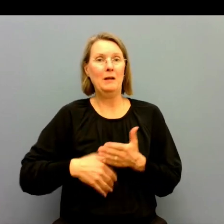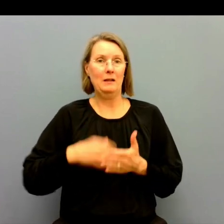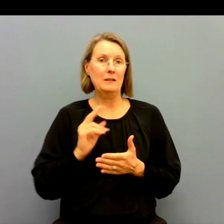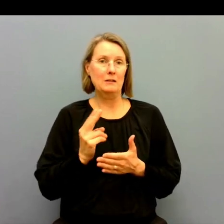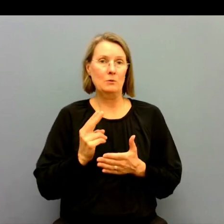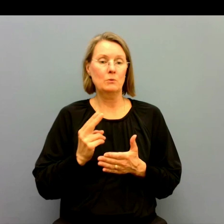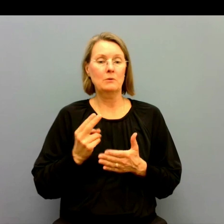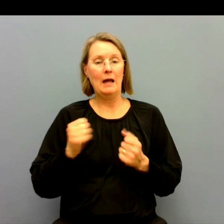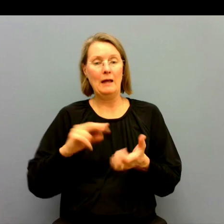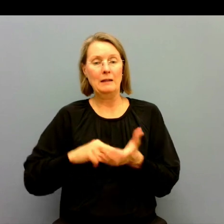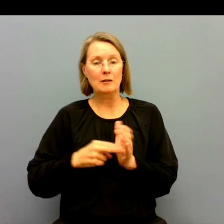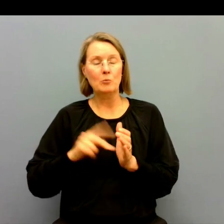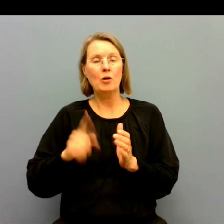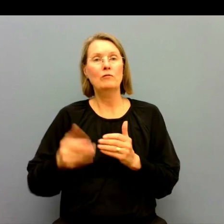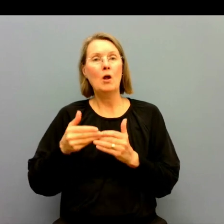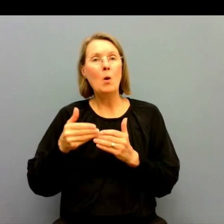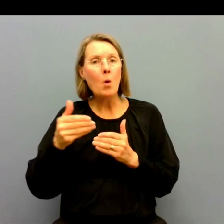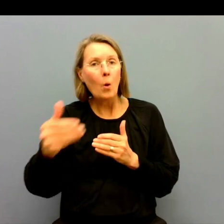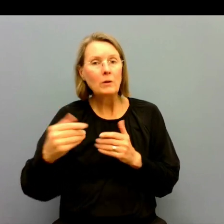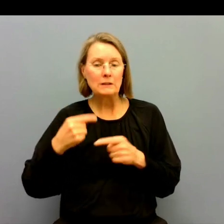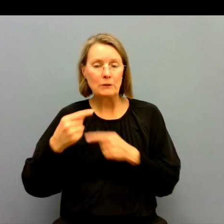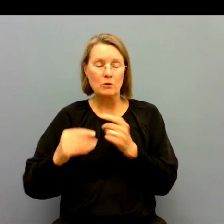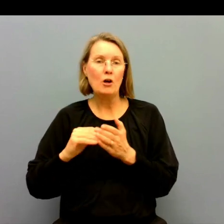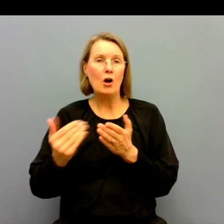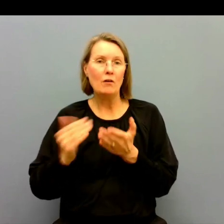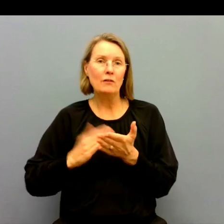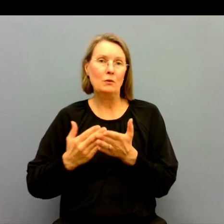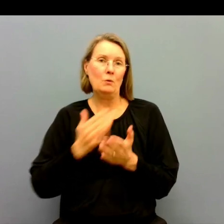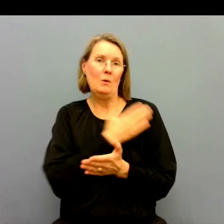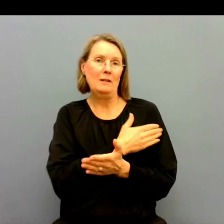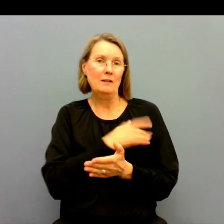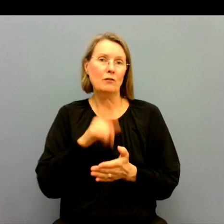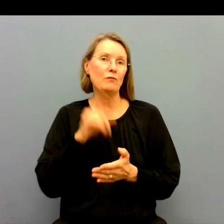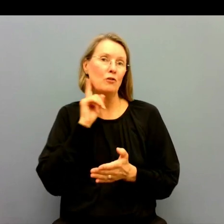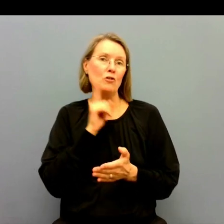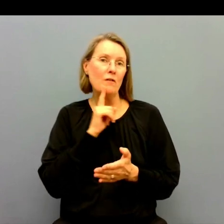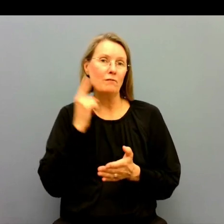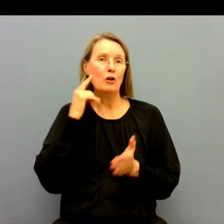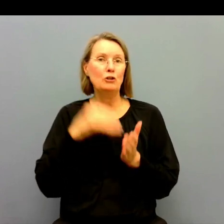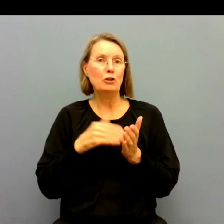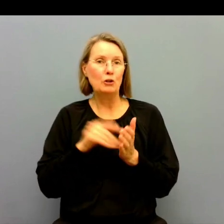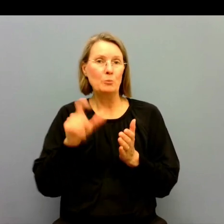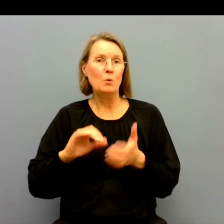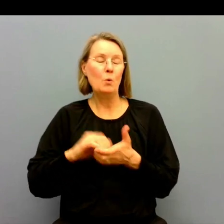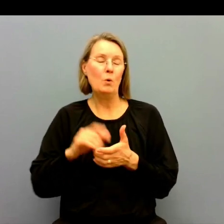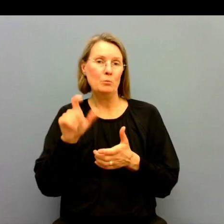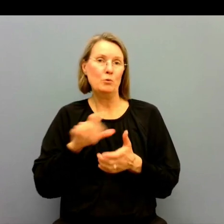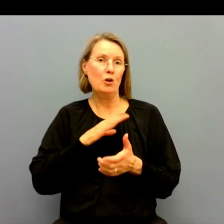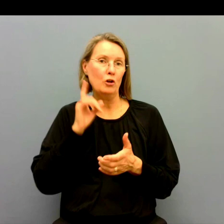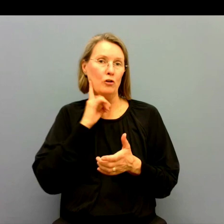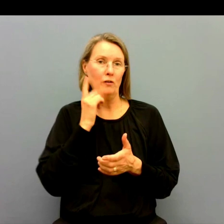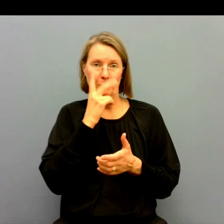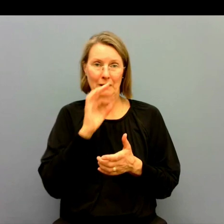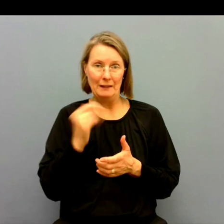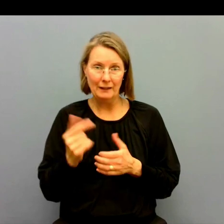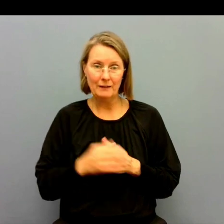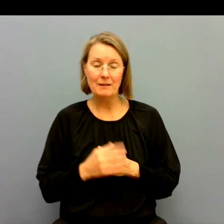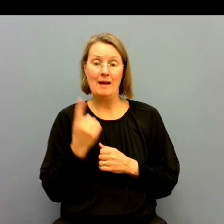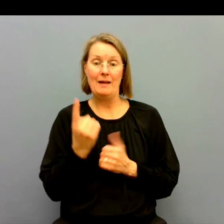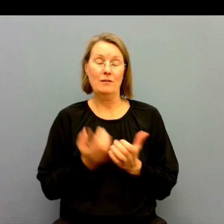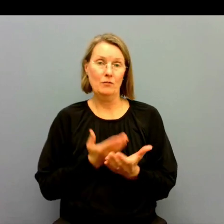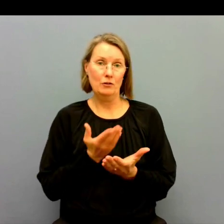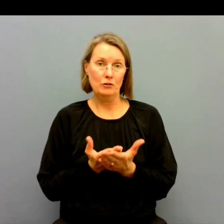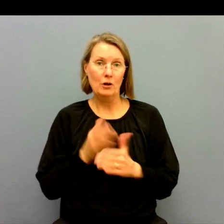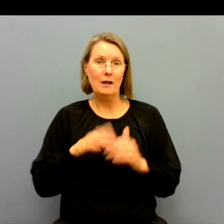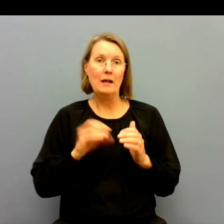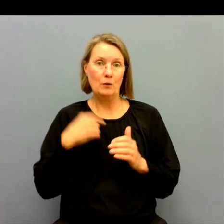handlingsplan för en långsiktig utveckling av tolktjänst för döva hörselskadade personer med dövblindhet. Och ett av